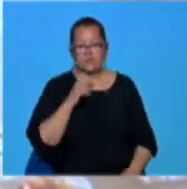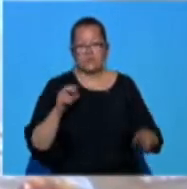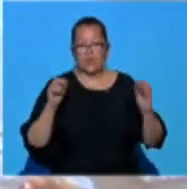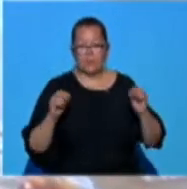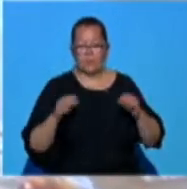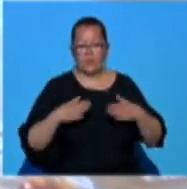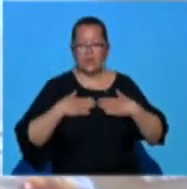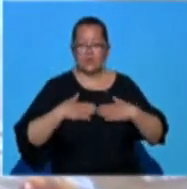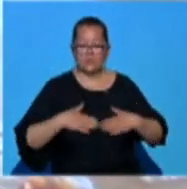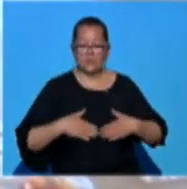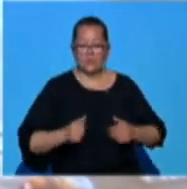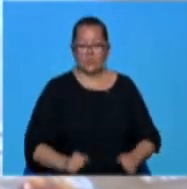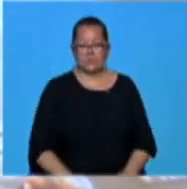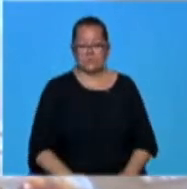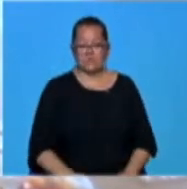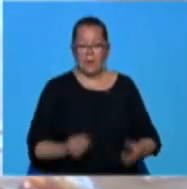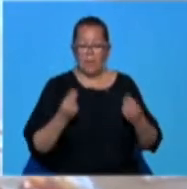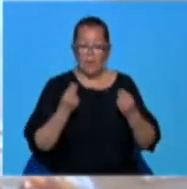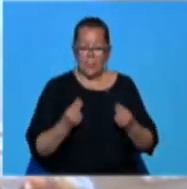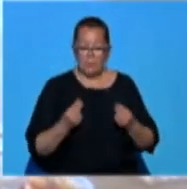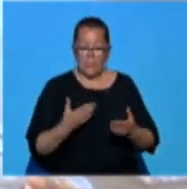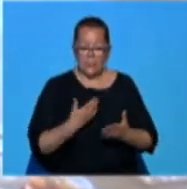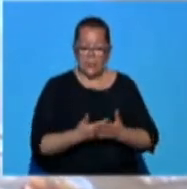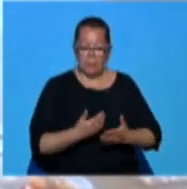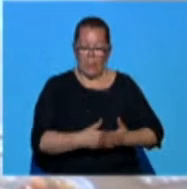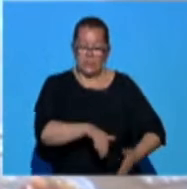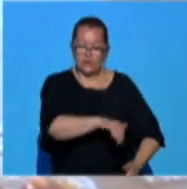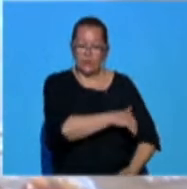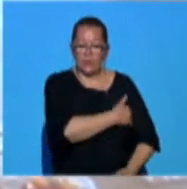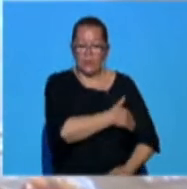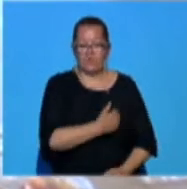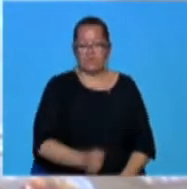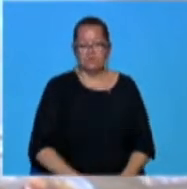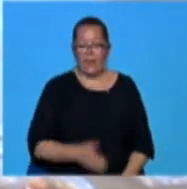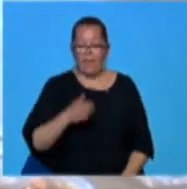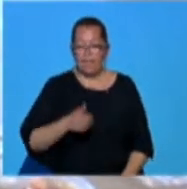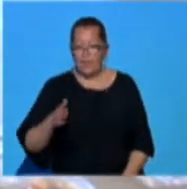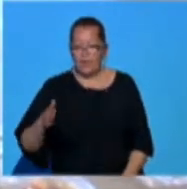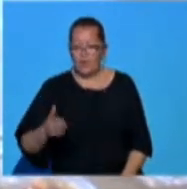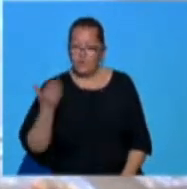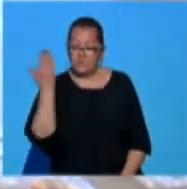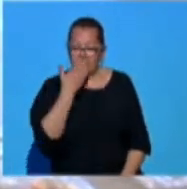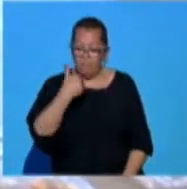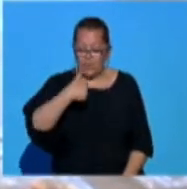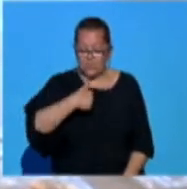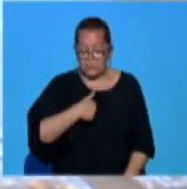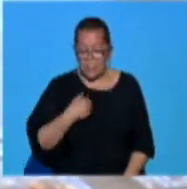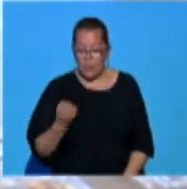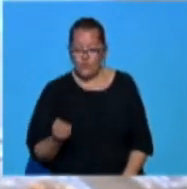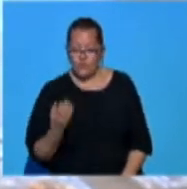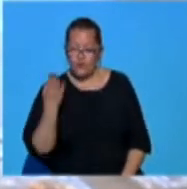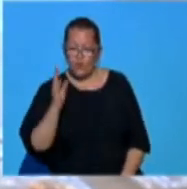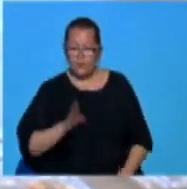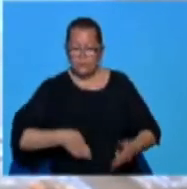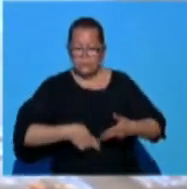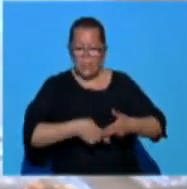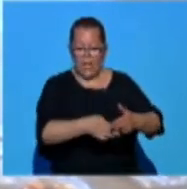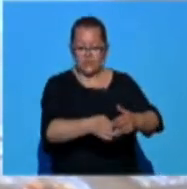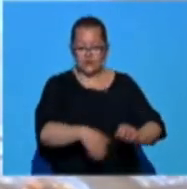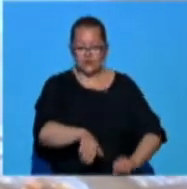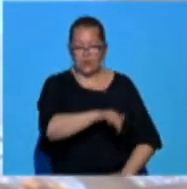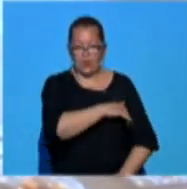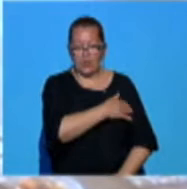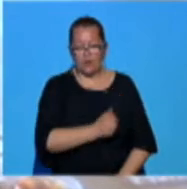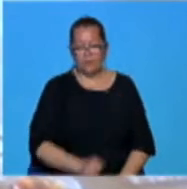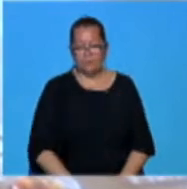îmi doresc întotdeauna să-mi îmbunătățesc cunoștințele și să fiu mereu pe placul copiilor. Pentru că am observat că atunci când te faci